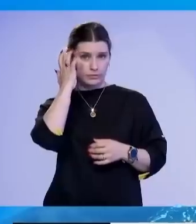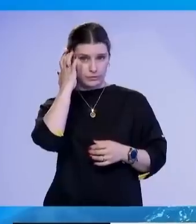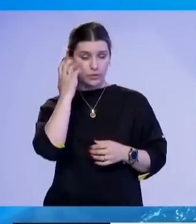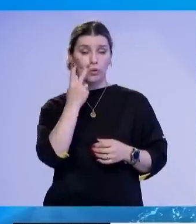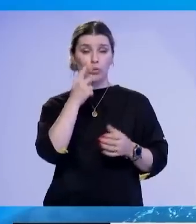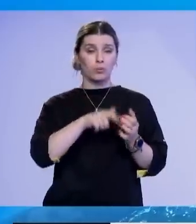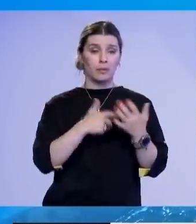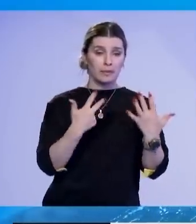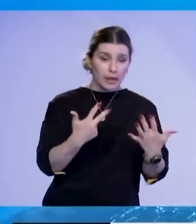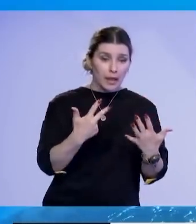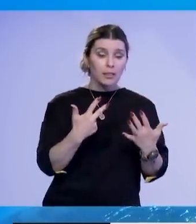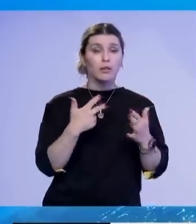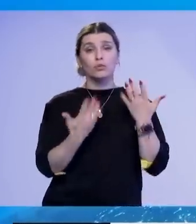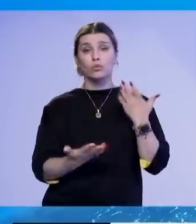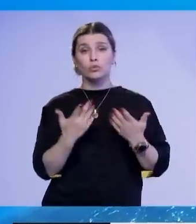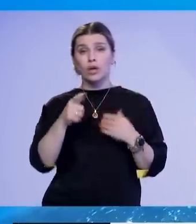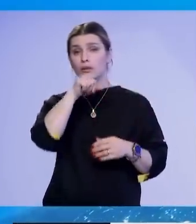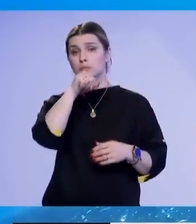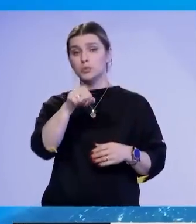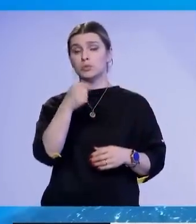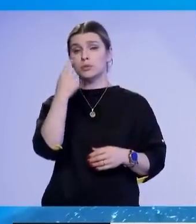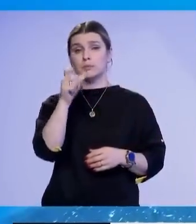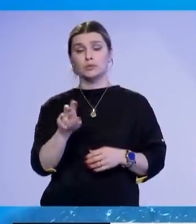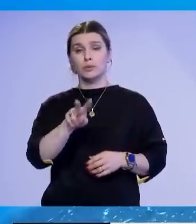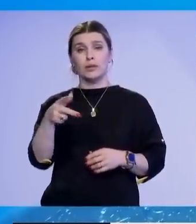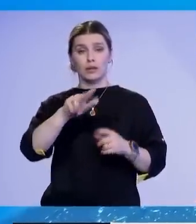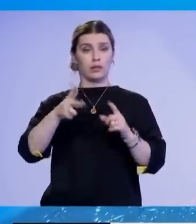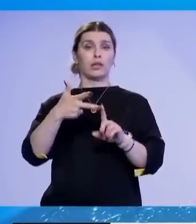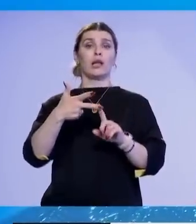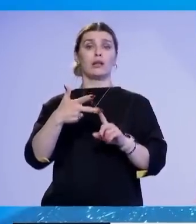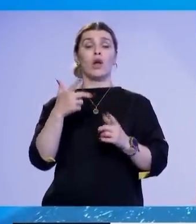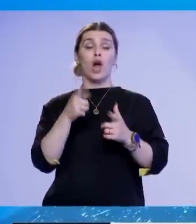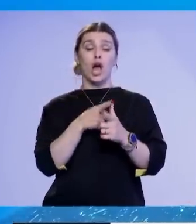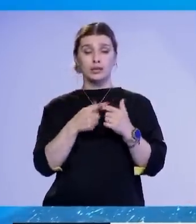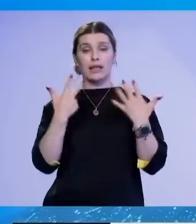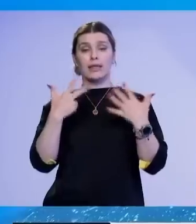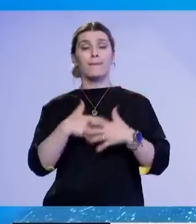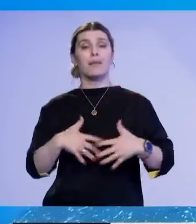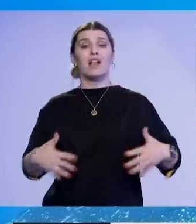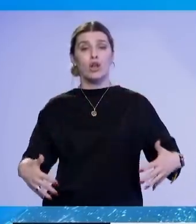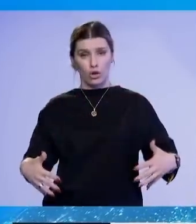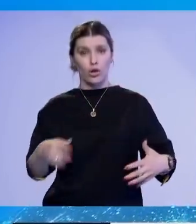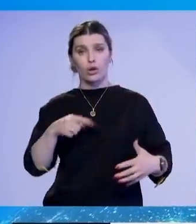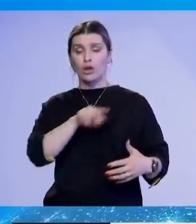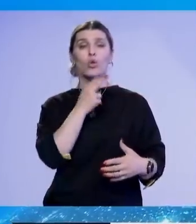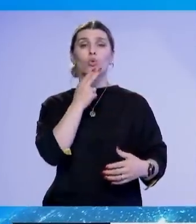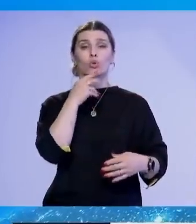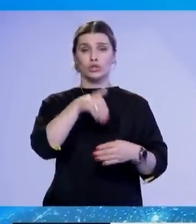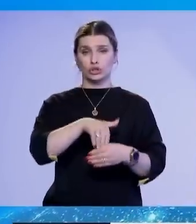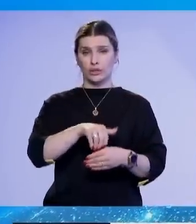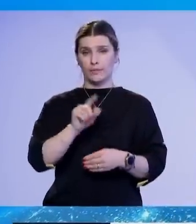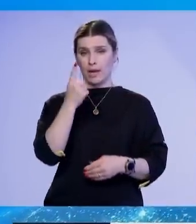2.8 milion bështetës të një kandidati ultranacionalist që doli i treti ose nga 8 milion votues që nuk dole në randin e par.